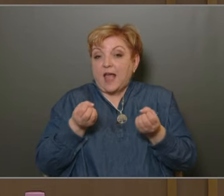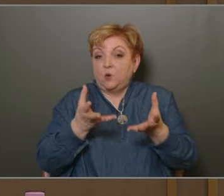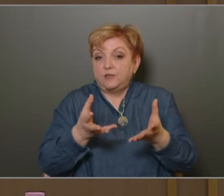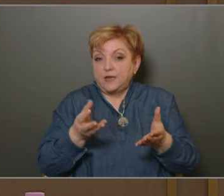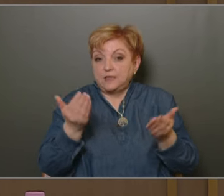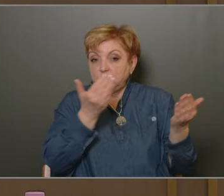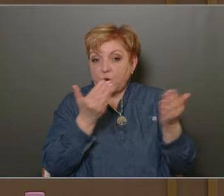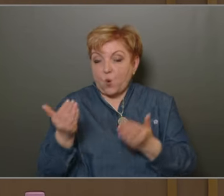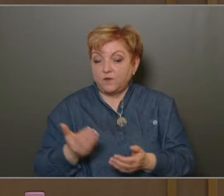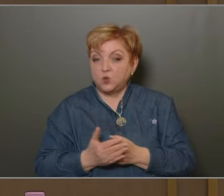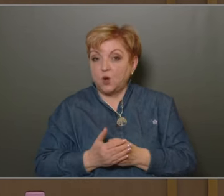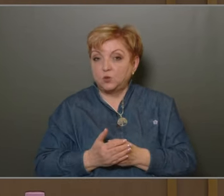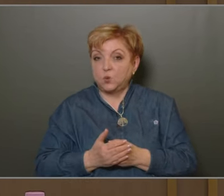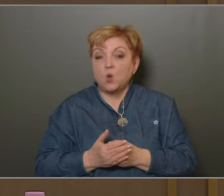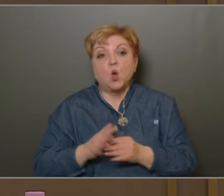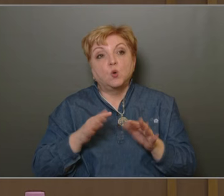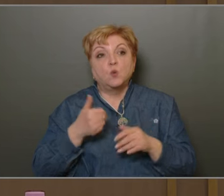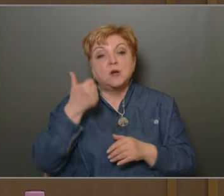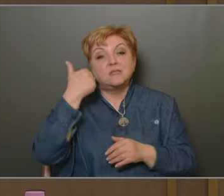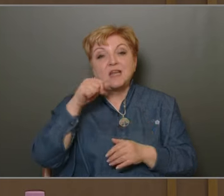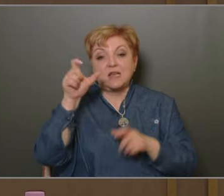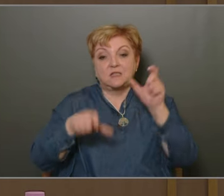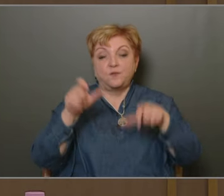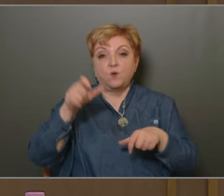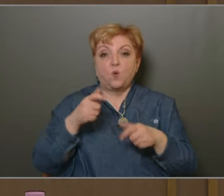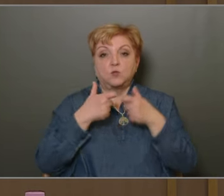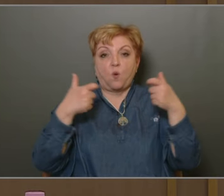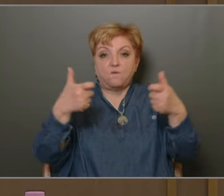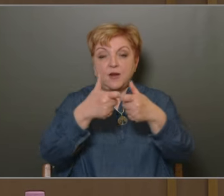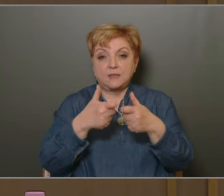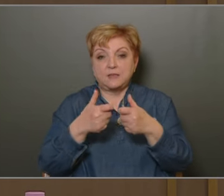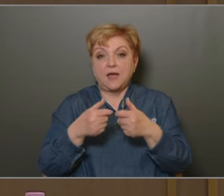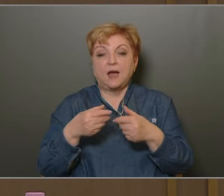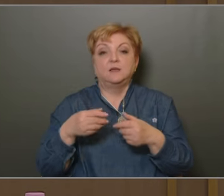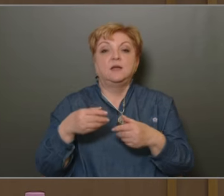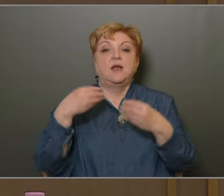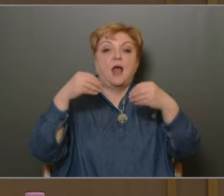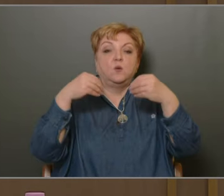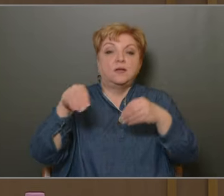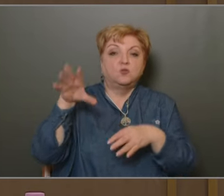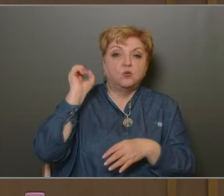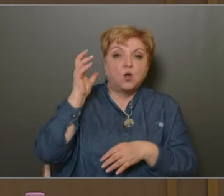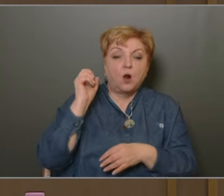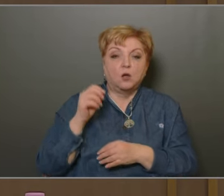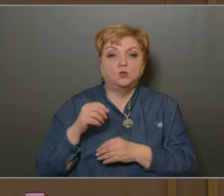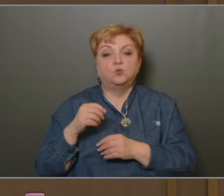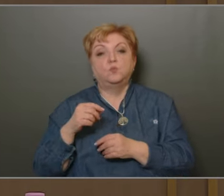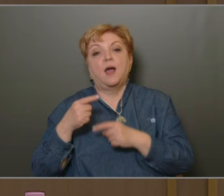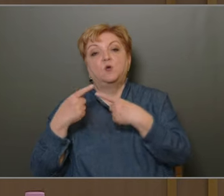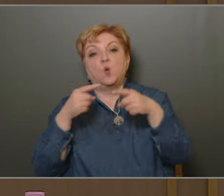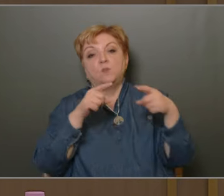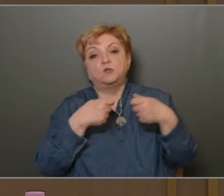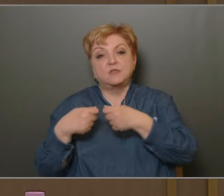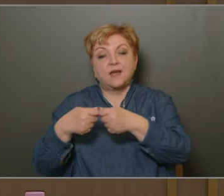előterjesztésben olvasható. Különböző száz fő volt jelen a konferencián, ahol előadásokat hallgathattunk meg a különböző területek